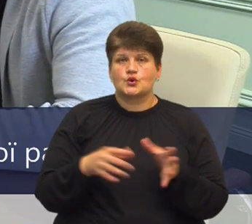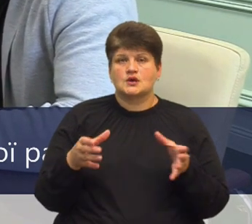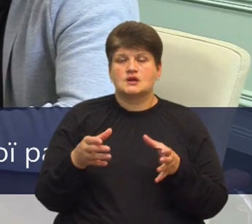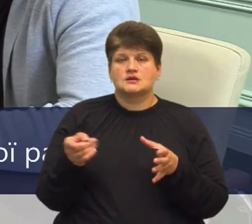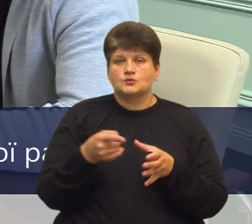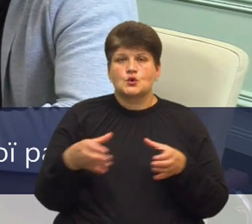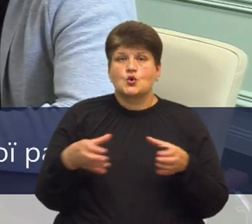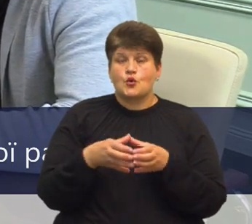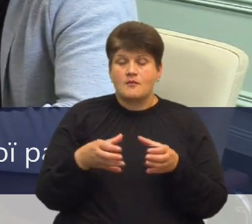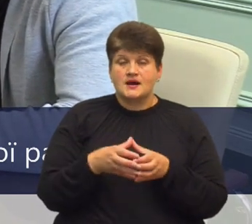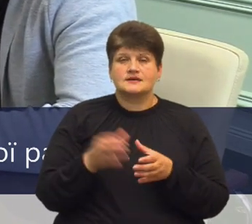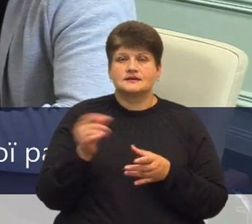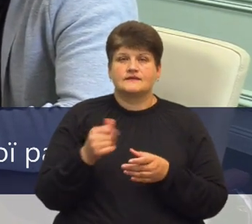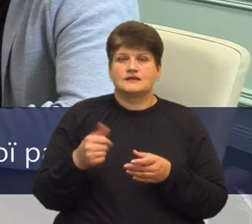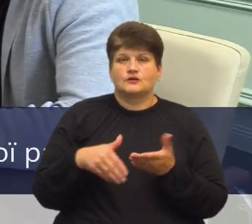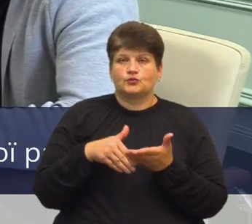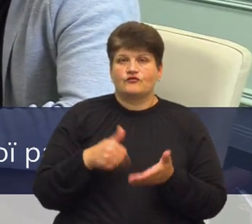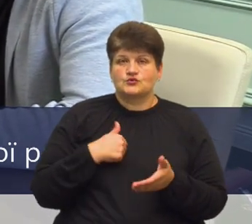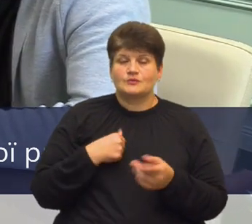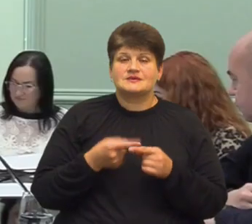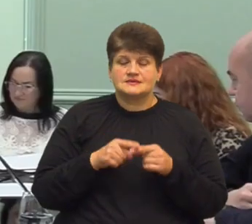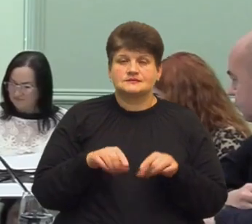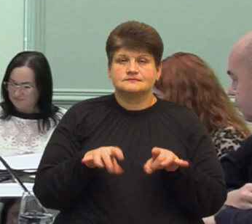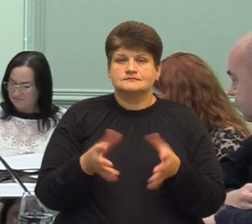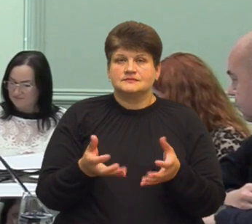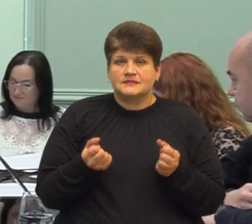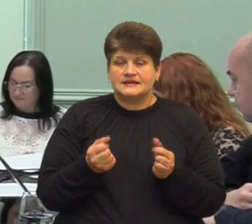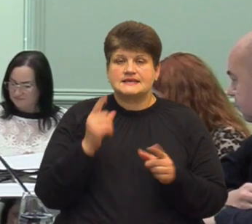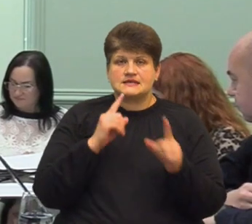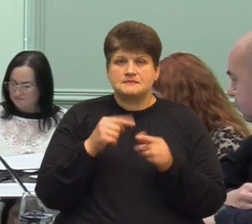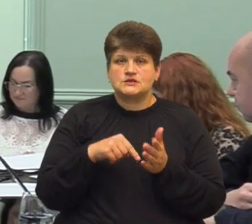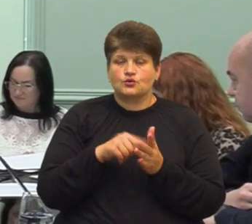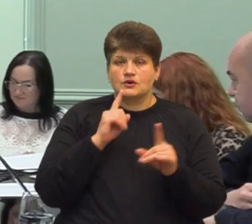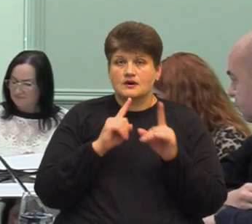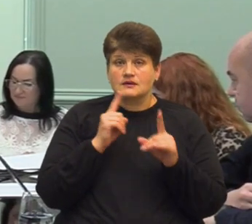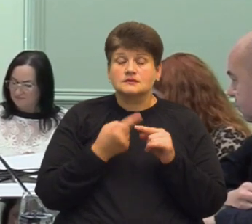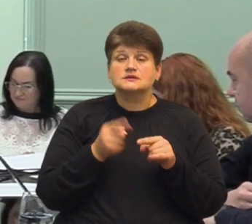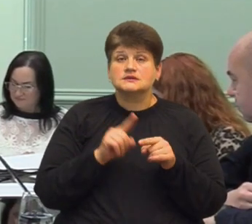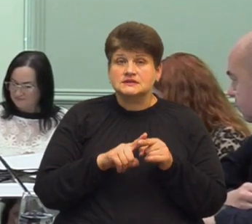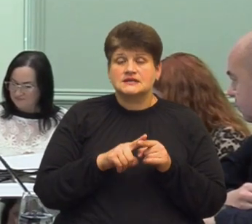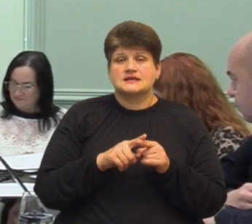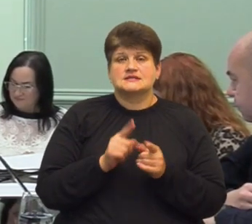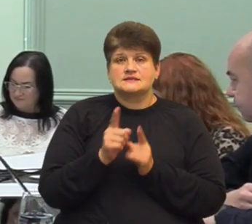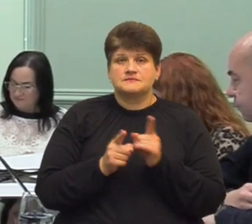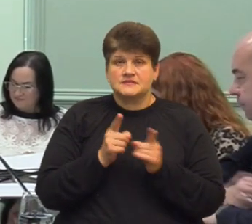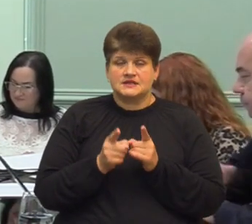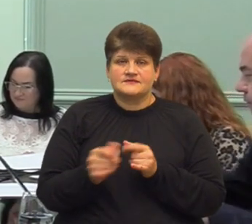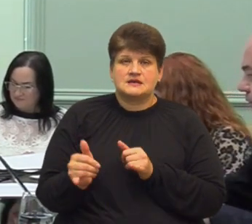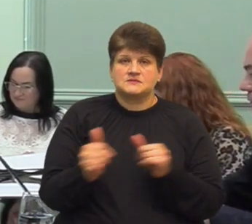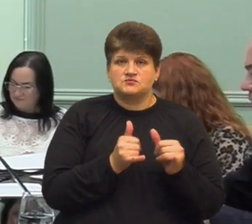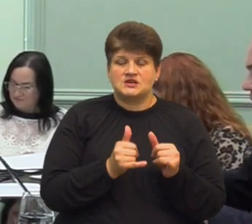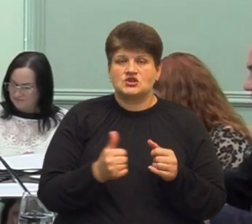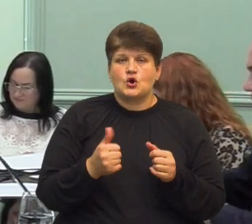черговому засіданні сесії Тернопільської міської ради. Зміни стосуються програми забезпечення обороноздатності військових формувань